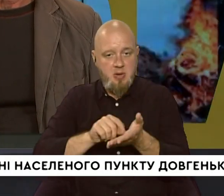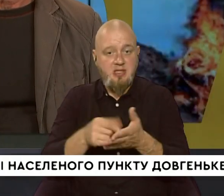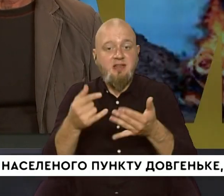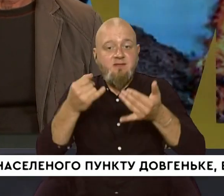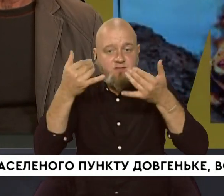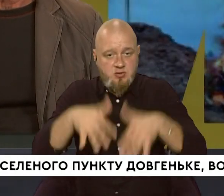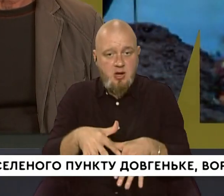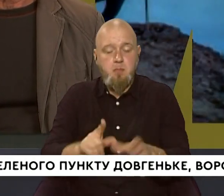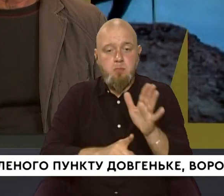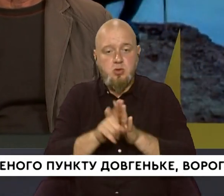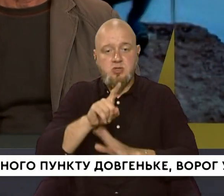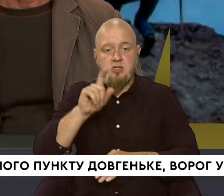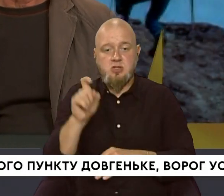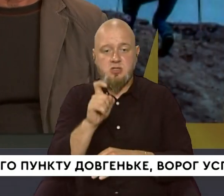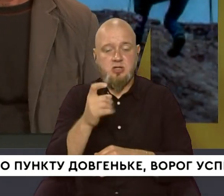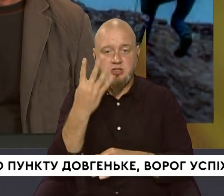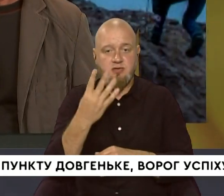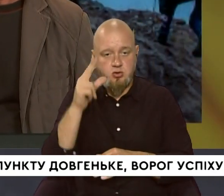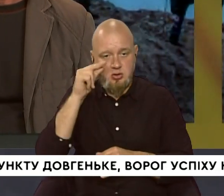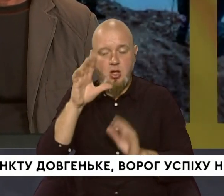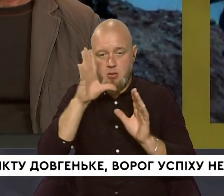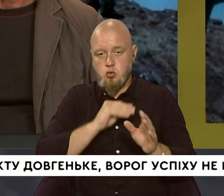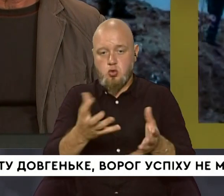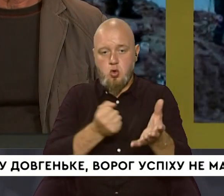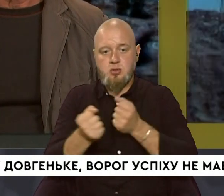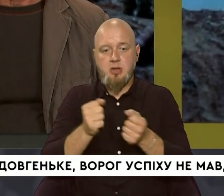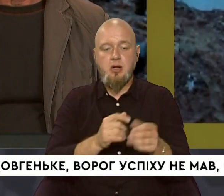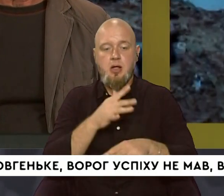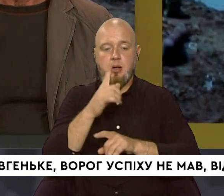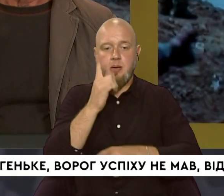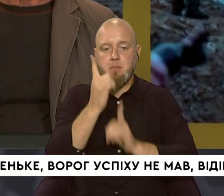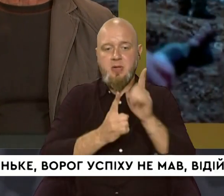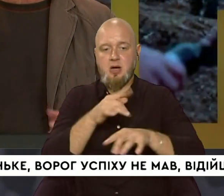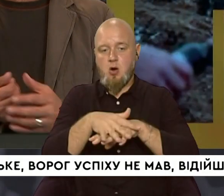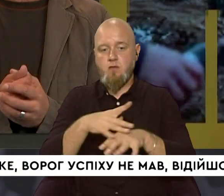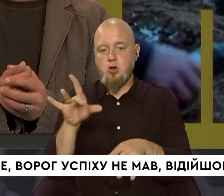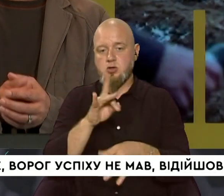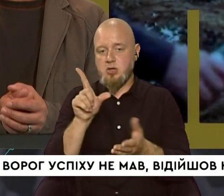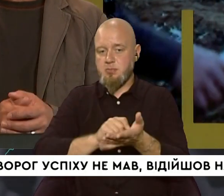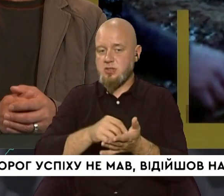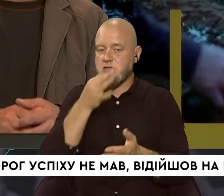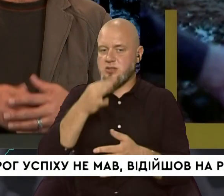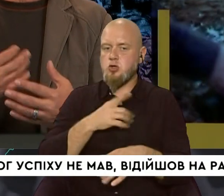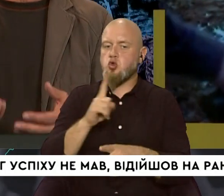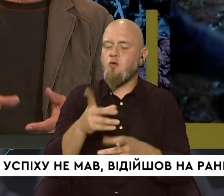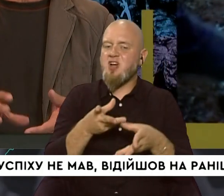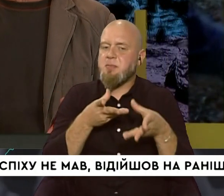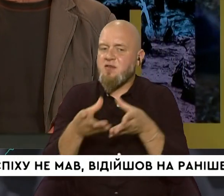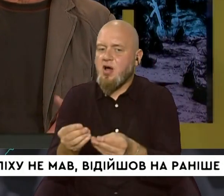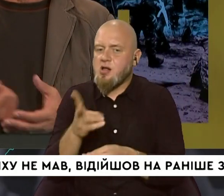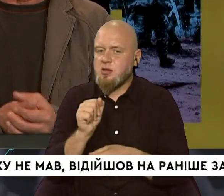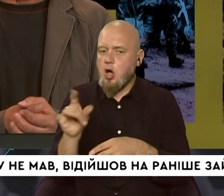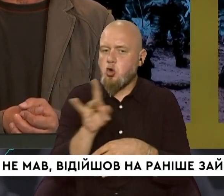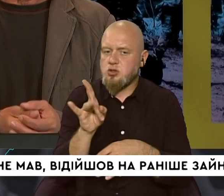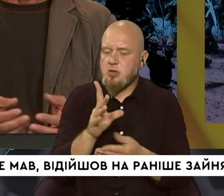починаючи з 4 числа отримують перераховані розміри пенсії. Скажіть, будь ласка, що саме впливає на